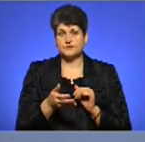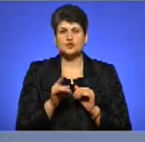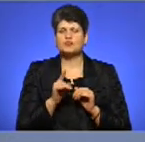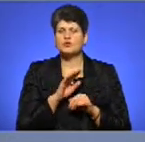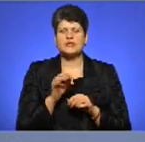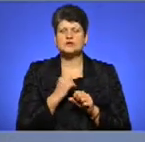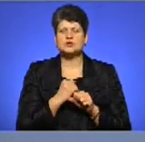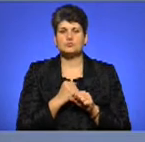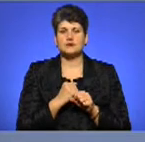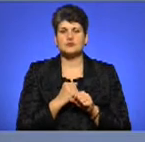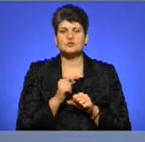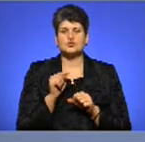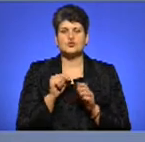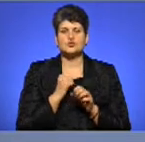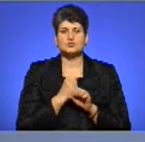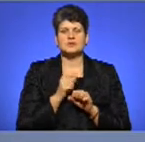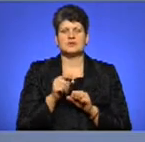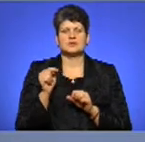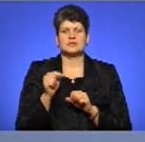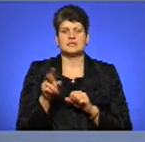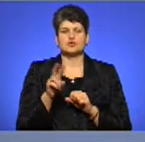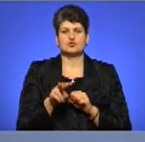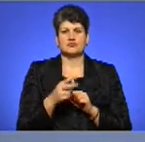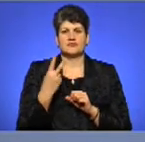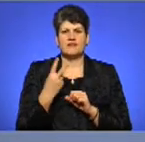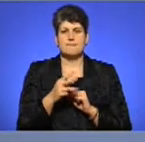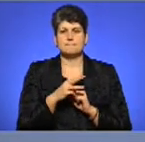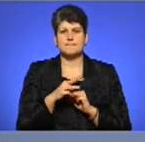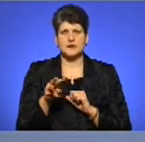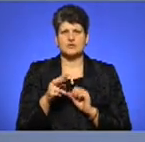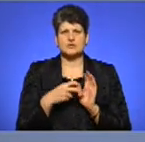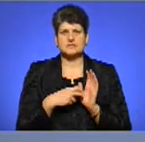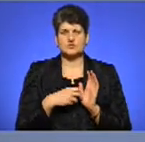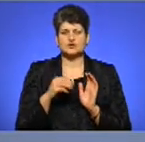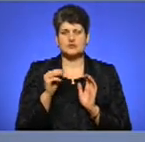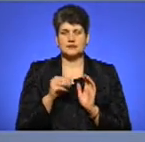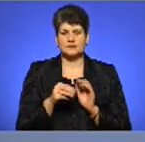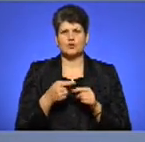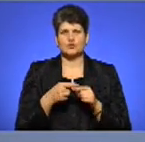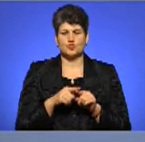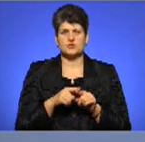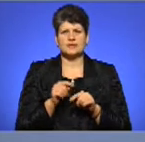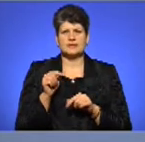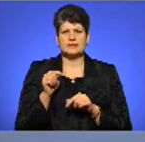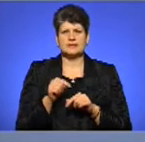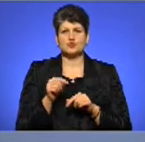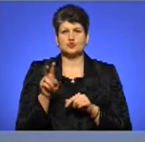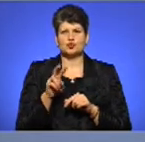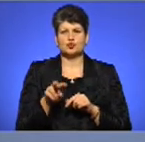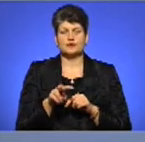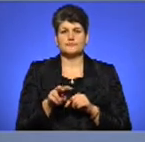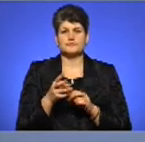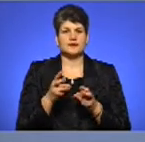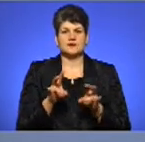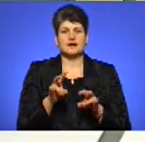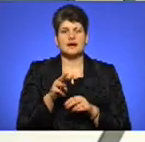зробити було, зробіть їй тисячу доларів. 2 мільйона, 700 тисяч, помножте на тисячу доларів. Нам не треба буде зараз траншу